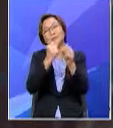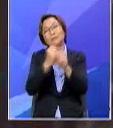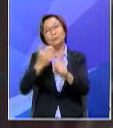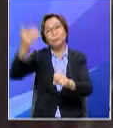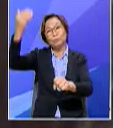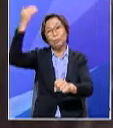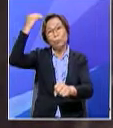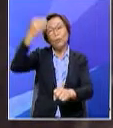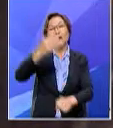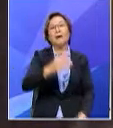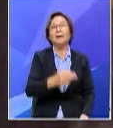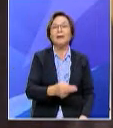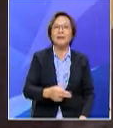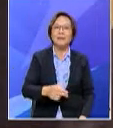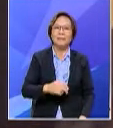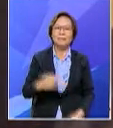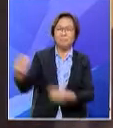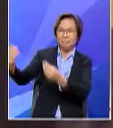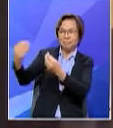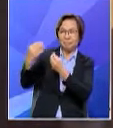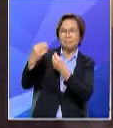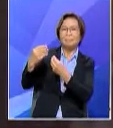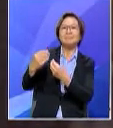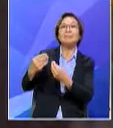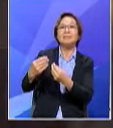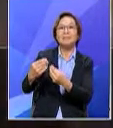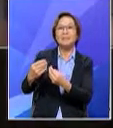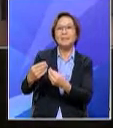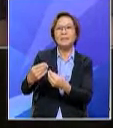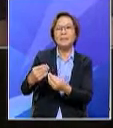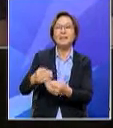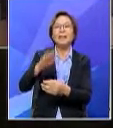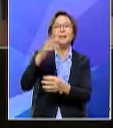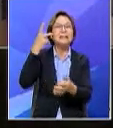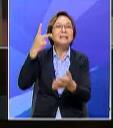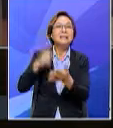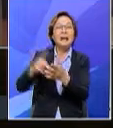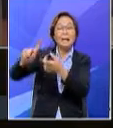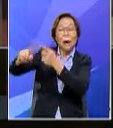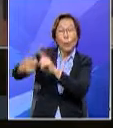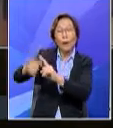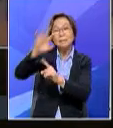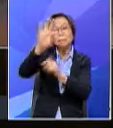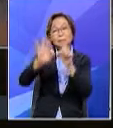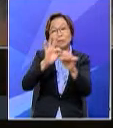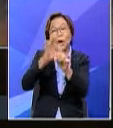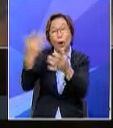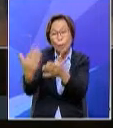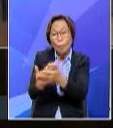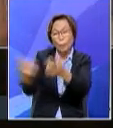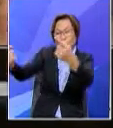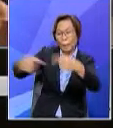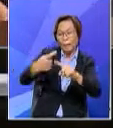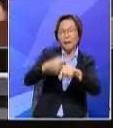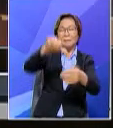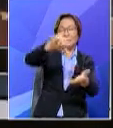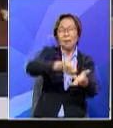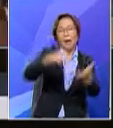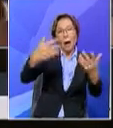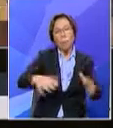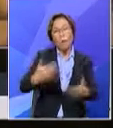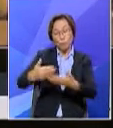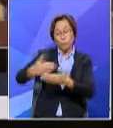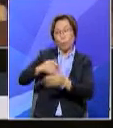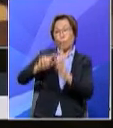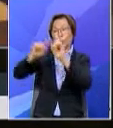Terus Beza kami lah untuk pengetahuan semua beza kami 11 tahun dan kami pun baru balik daripada Syria sebelum pergi